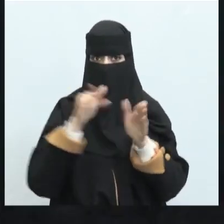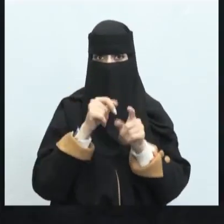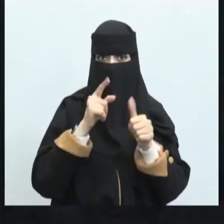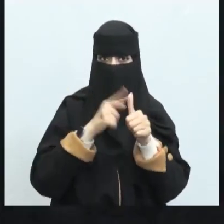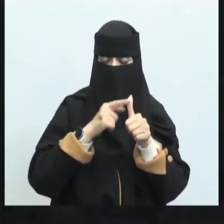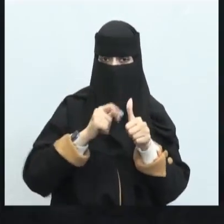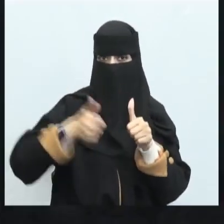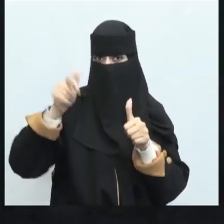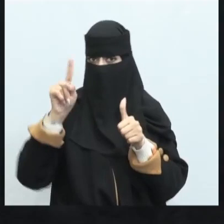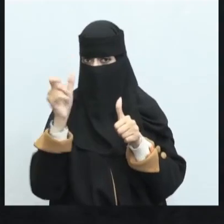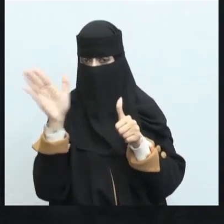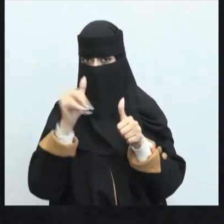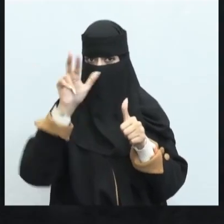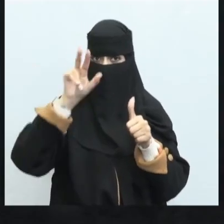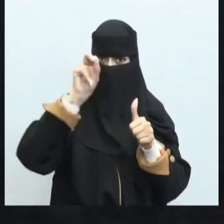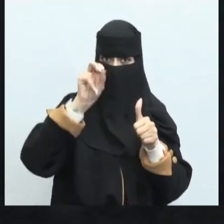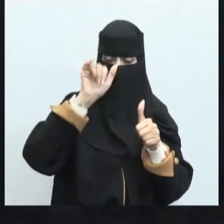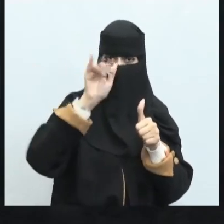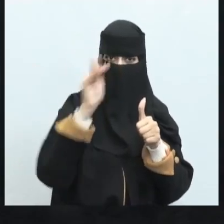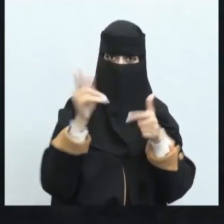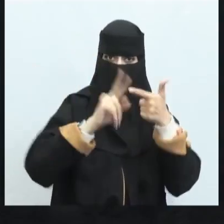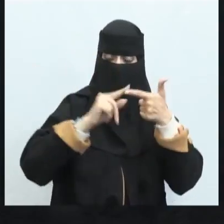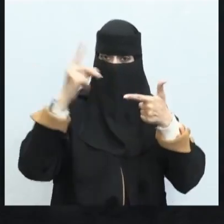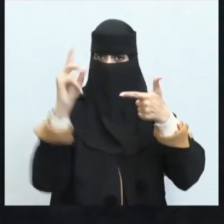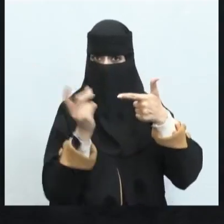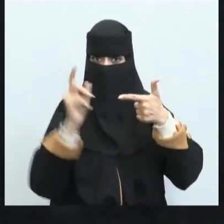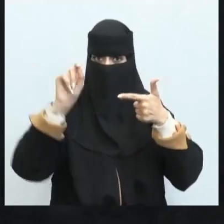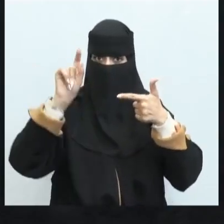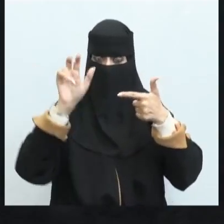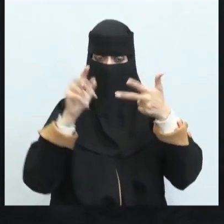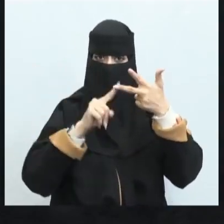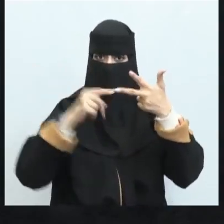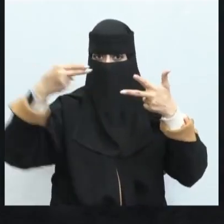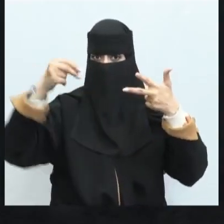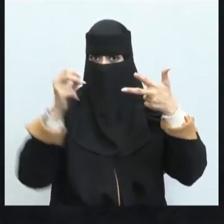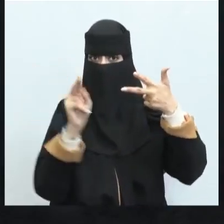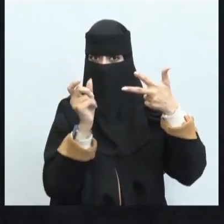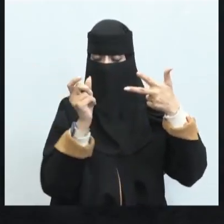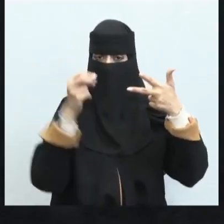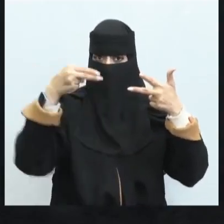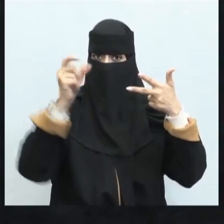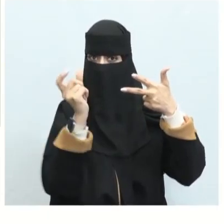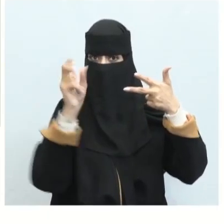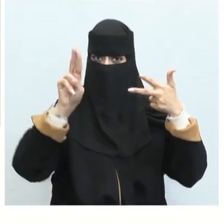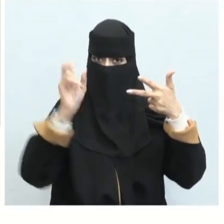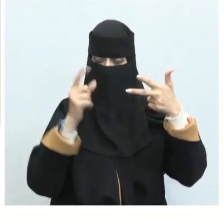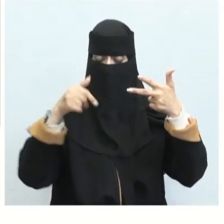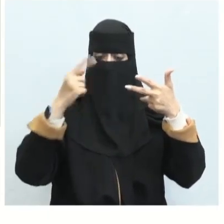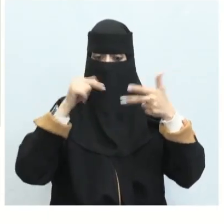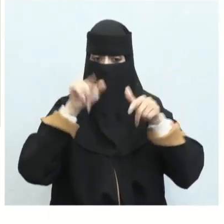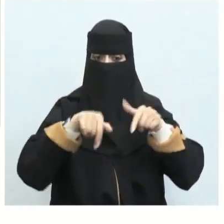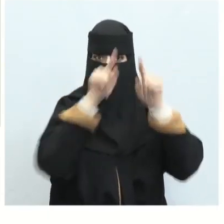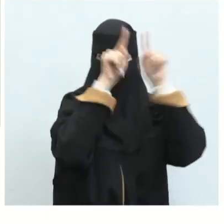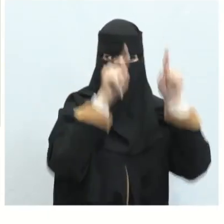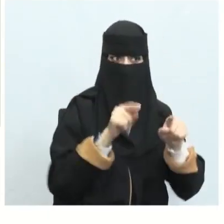أو معلقة مريل القيس ثم طرفه ثم أنتر بنشداد أو أنتر بنشداد اليوم سنستكمل هذه النماذج هذا هو رابط الدرس